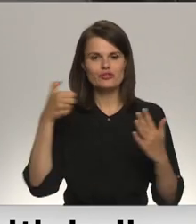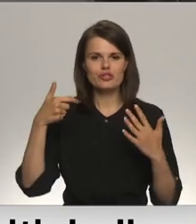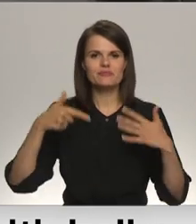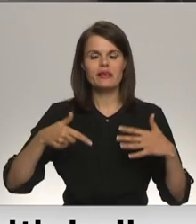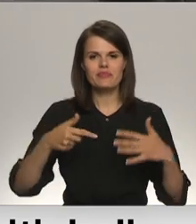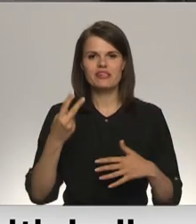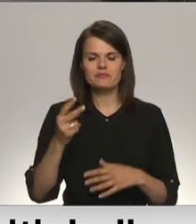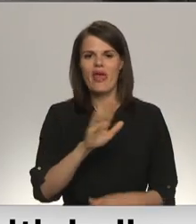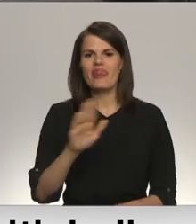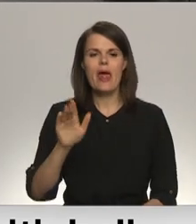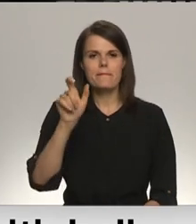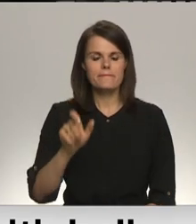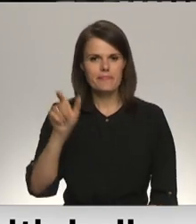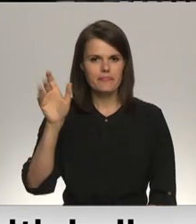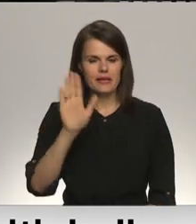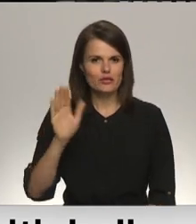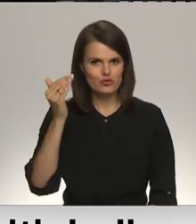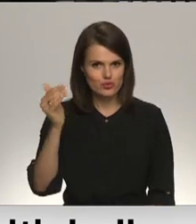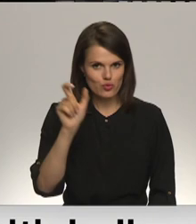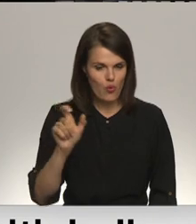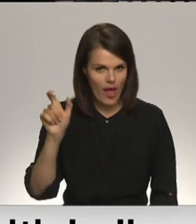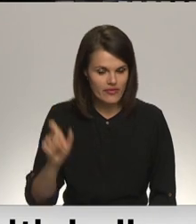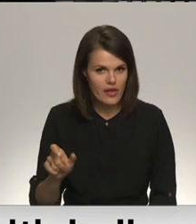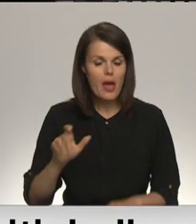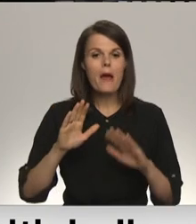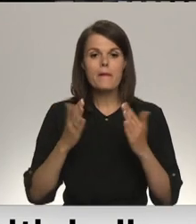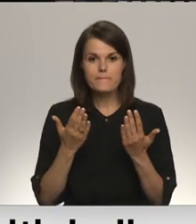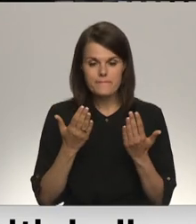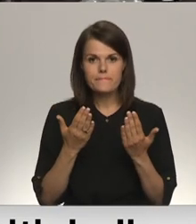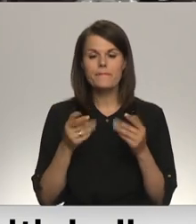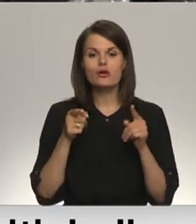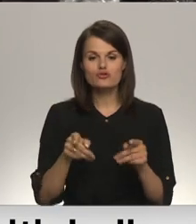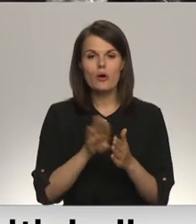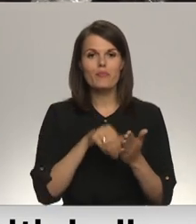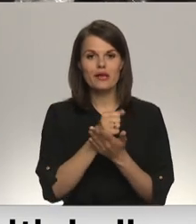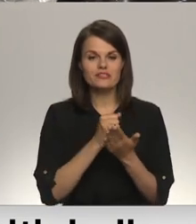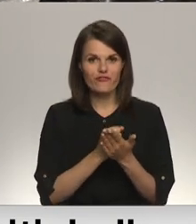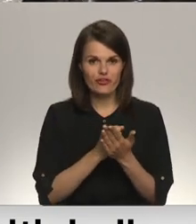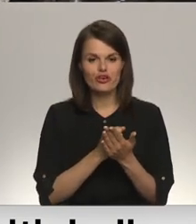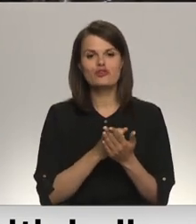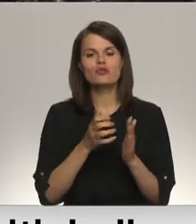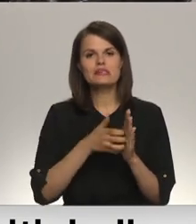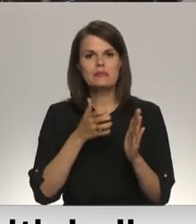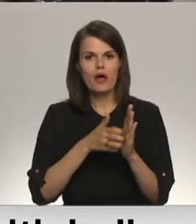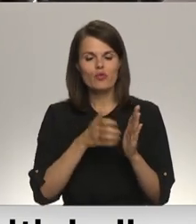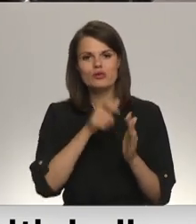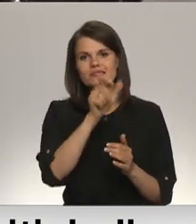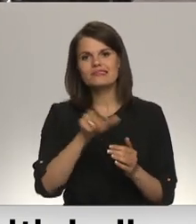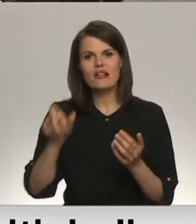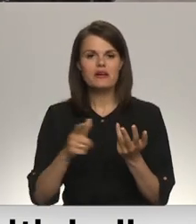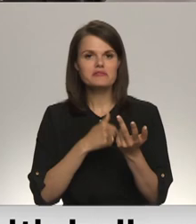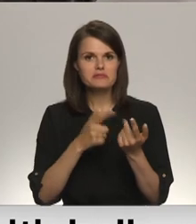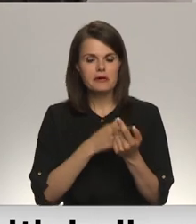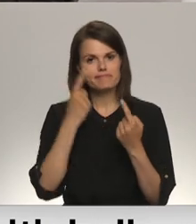nepilsoņi. Tikmēr Latvijas ārlietu ministrija retēvē šo bezvīžu režīma izmantojošo iedzīvotāvu skaitu